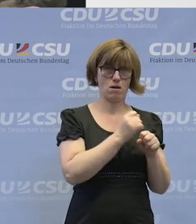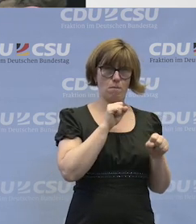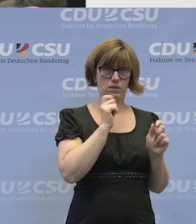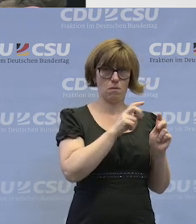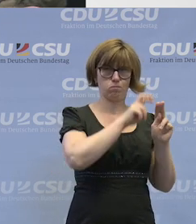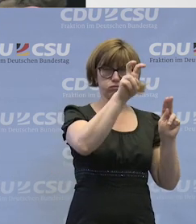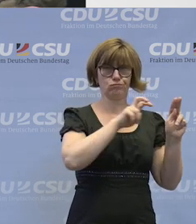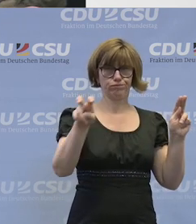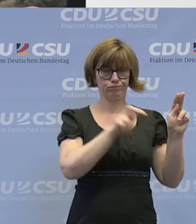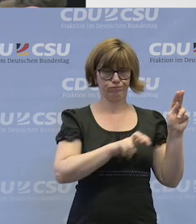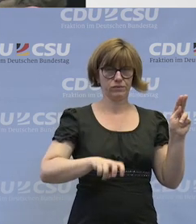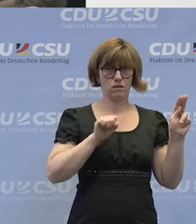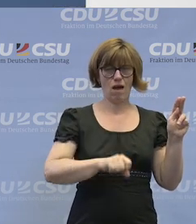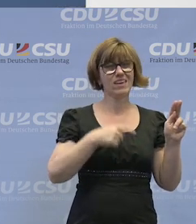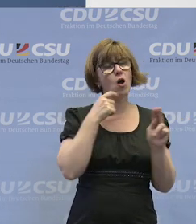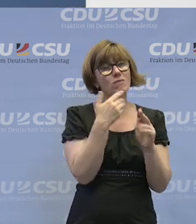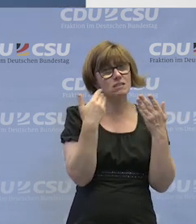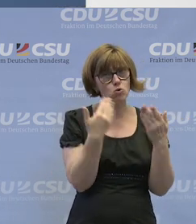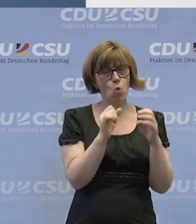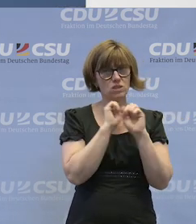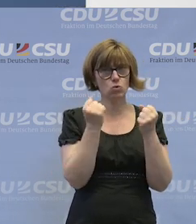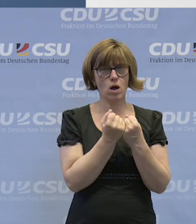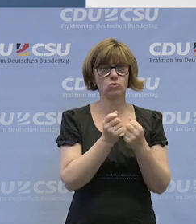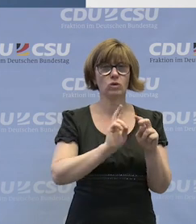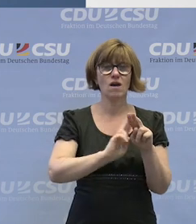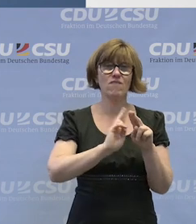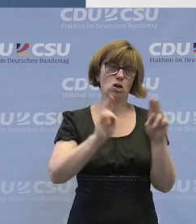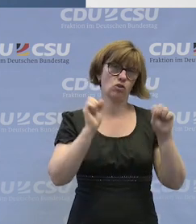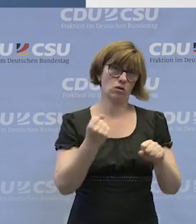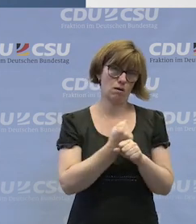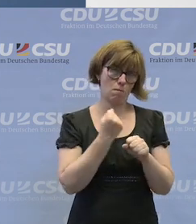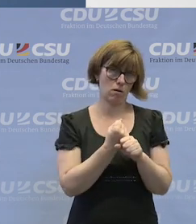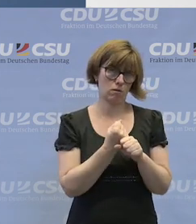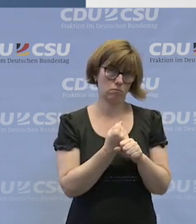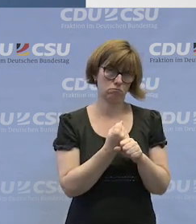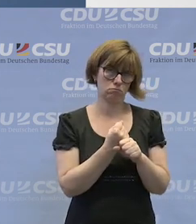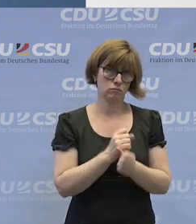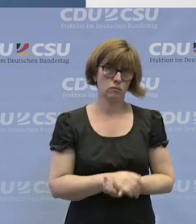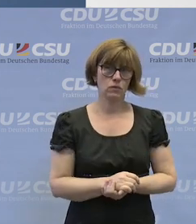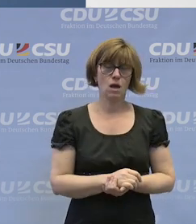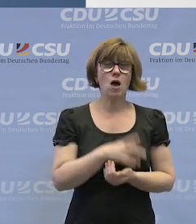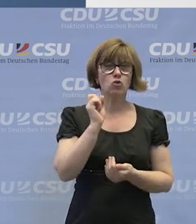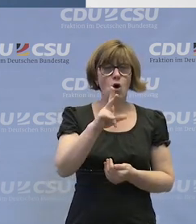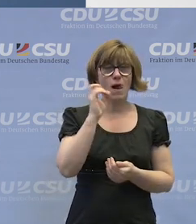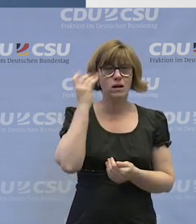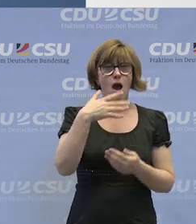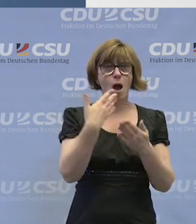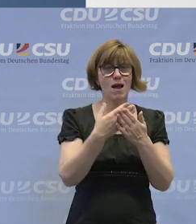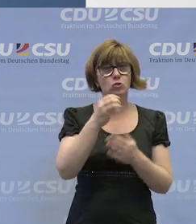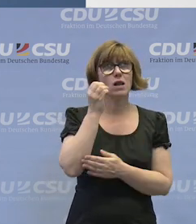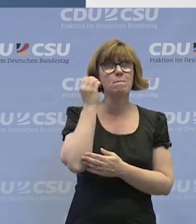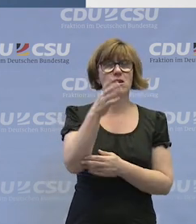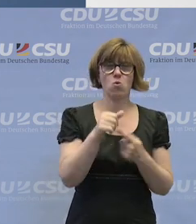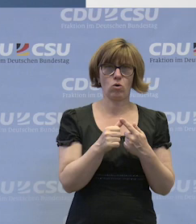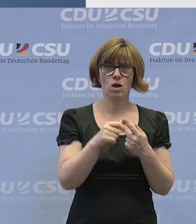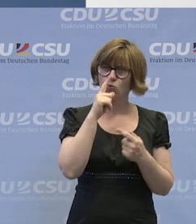Arbeitsmarktes. Ich glaube, das ist ein Beitrag, den die Werkstätten leisten können. Es wird nochmal ganz deutlich am Beispiel Bildung. Das